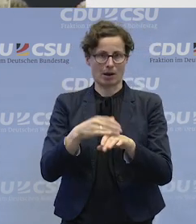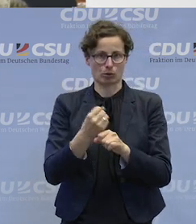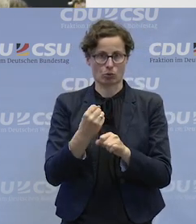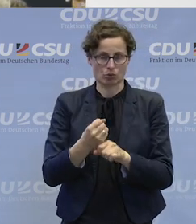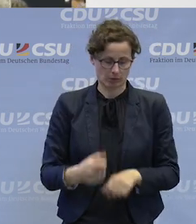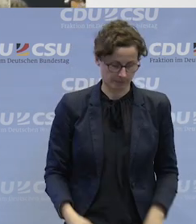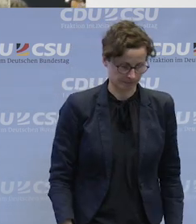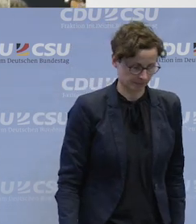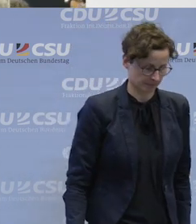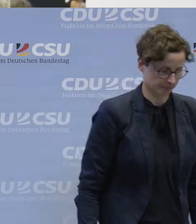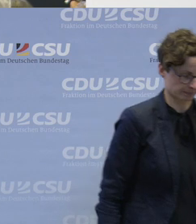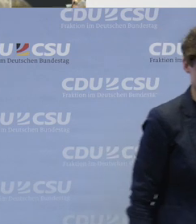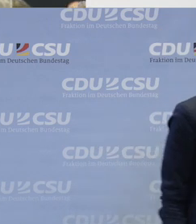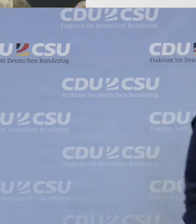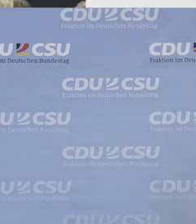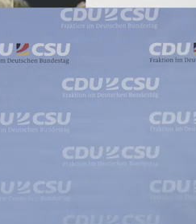Ja,